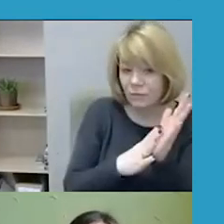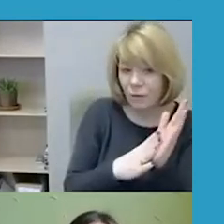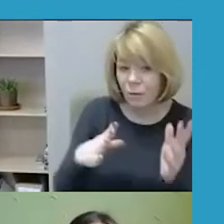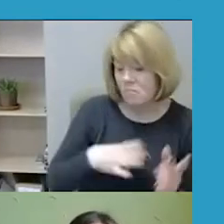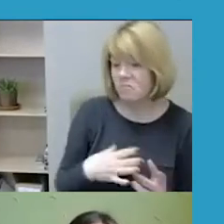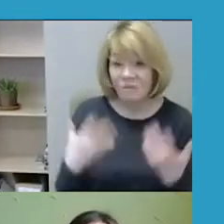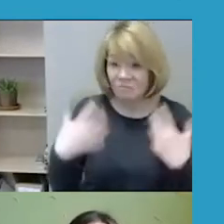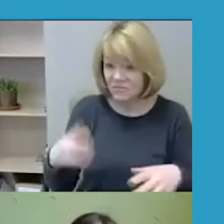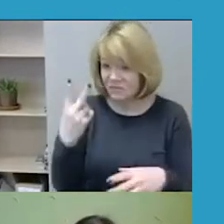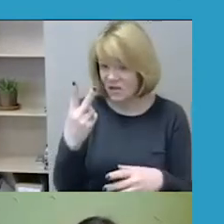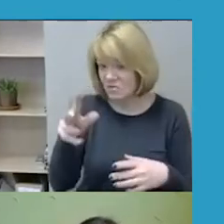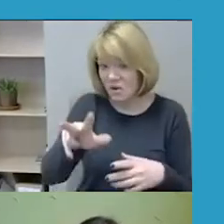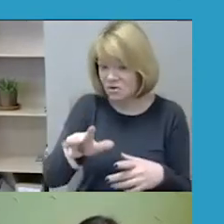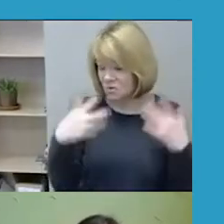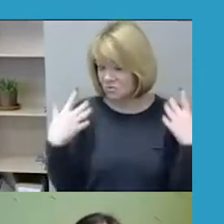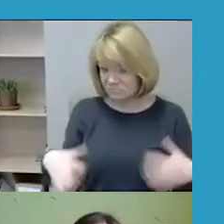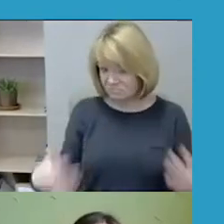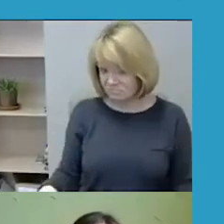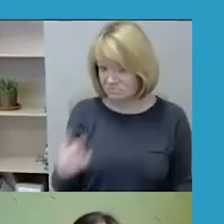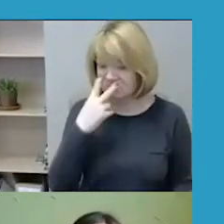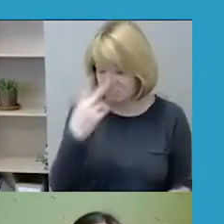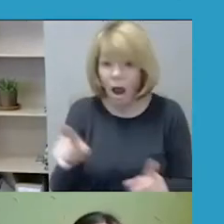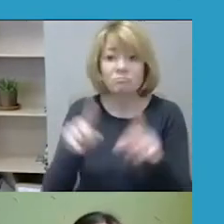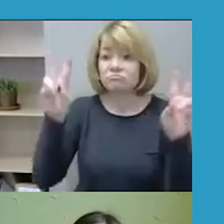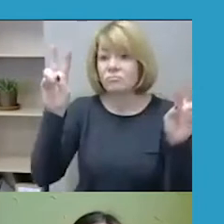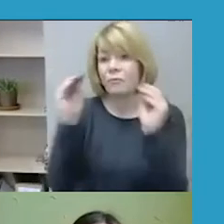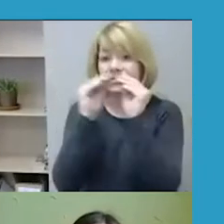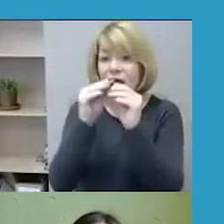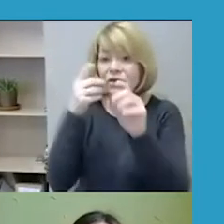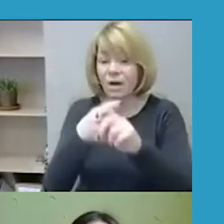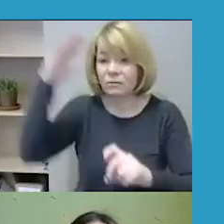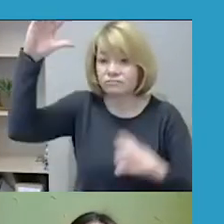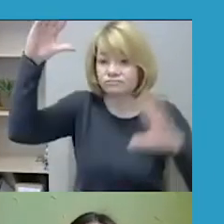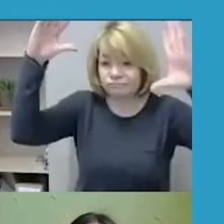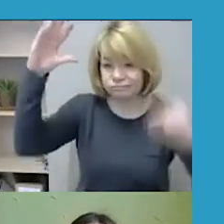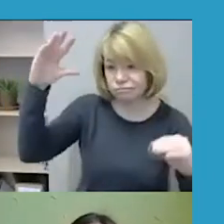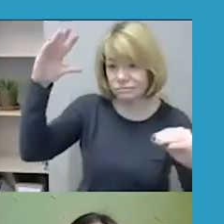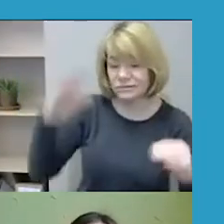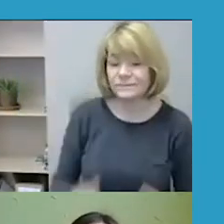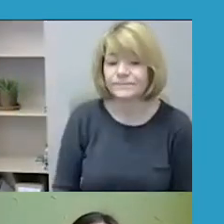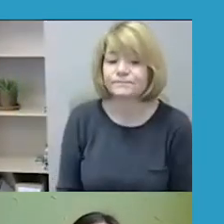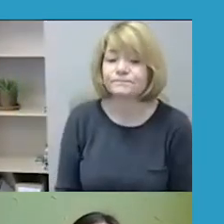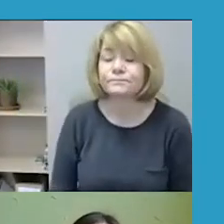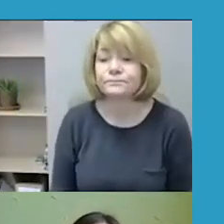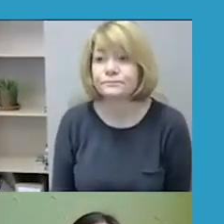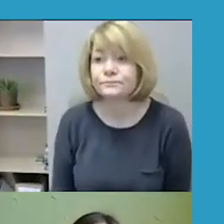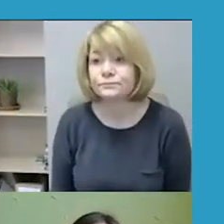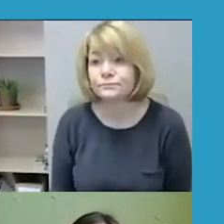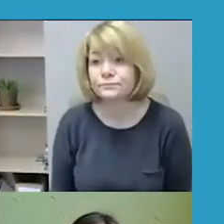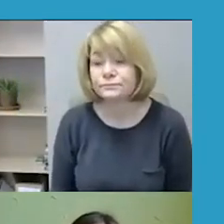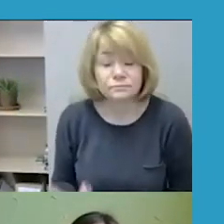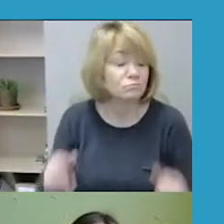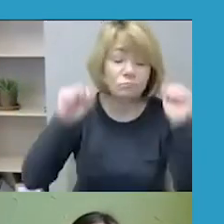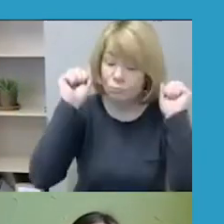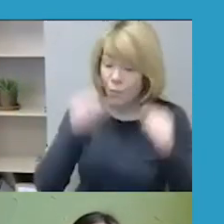28. Tai matome daugiau negu dešimt kartus mažėjus registruotų veikų skaičių. Ir iš tikrųjų, nors galima būtų